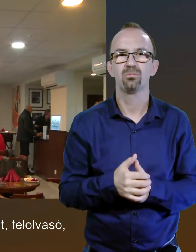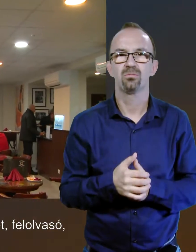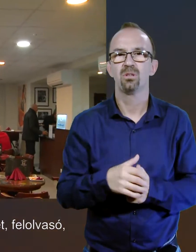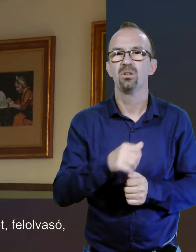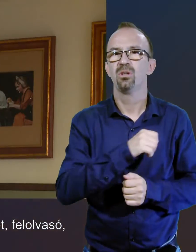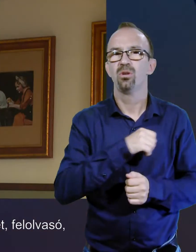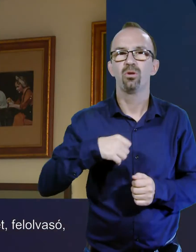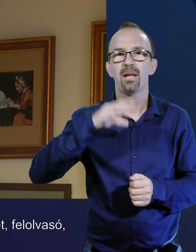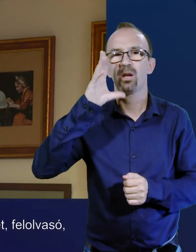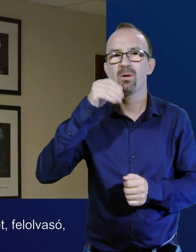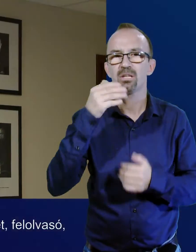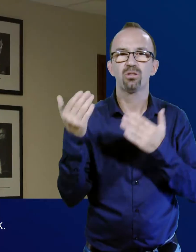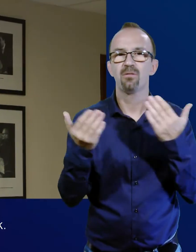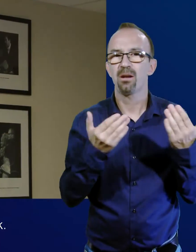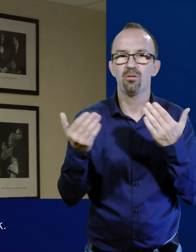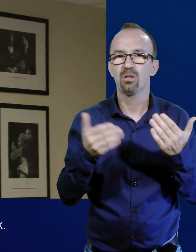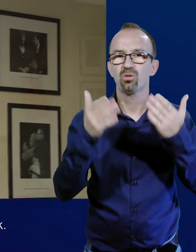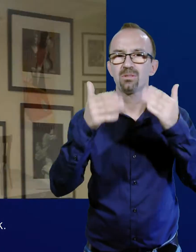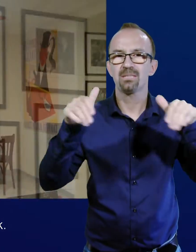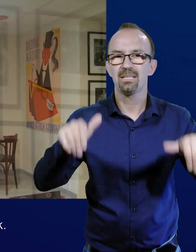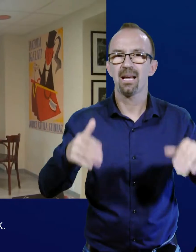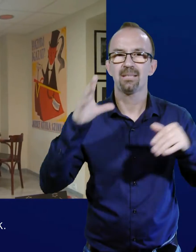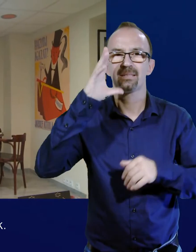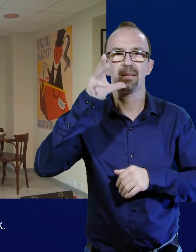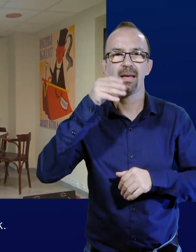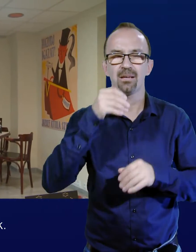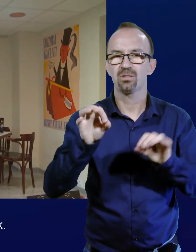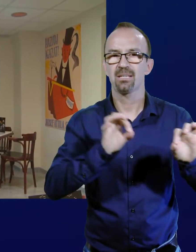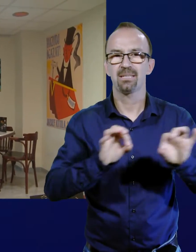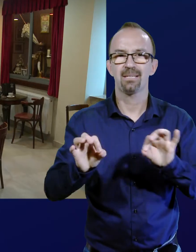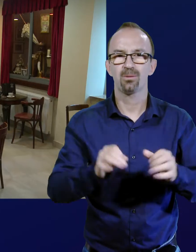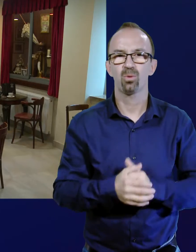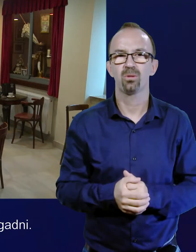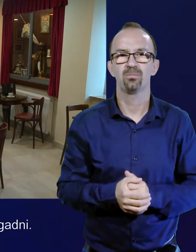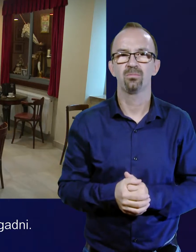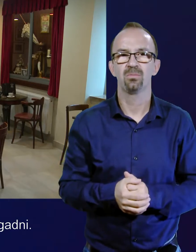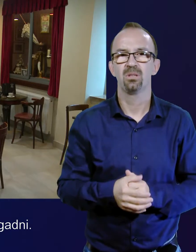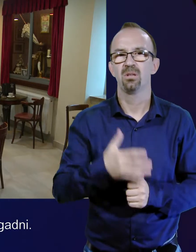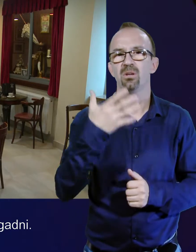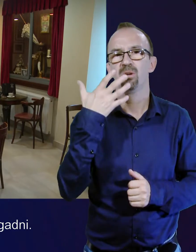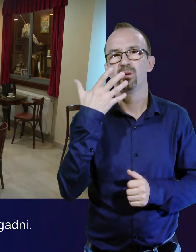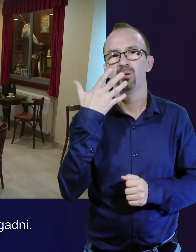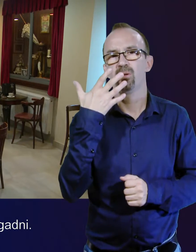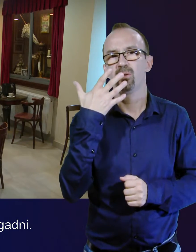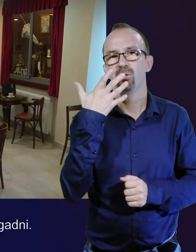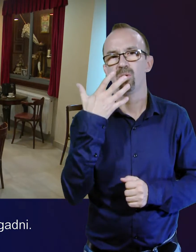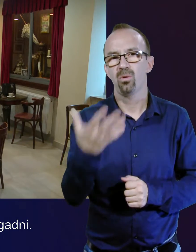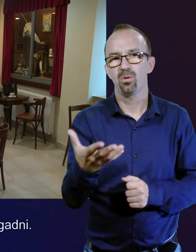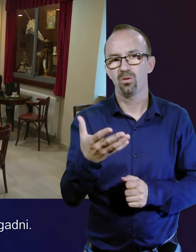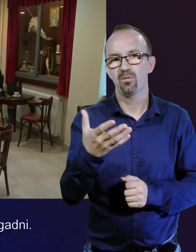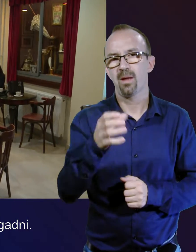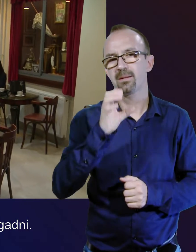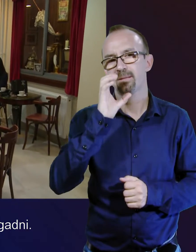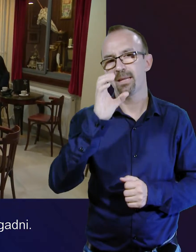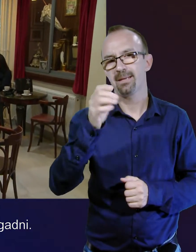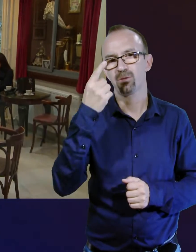önálló esteket, felolvasó színházi estet rendezhessünk, 50 nézőt tudunk